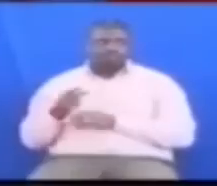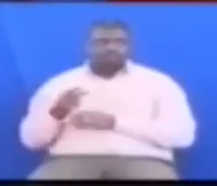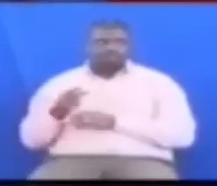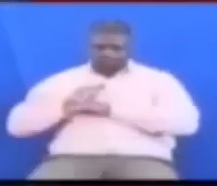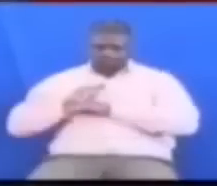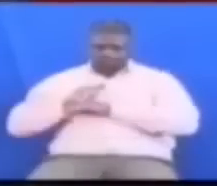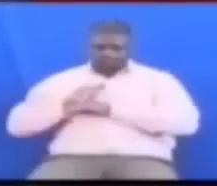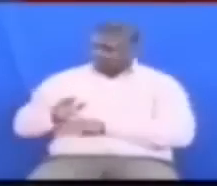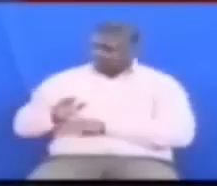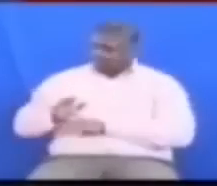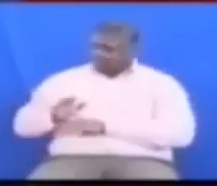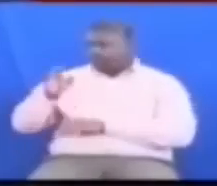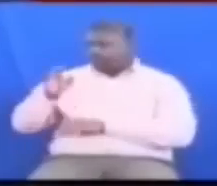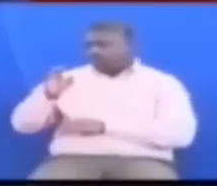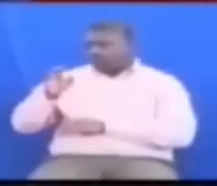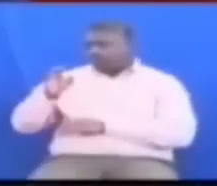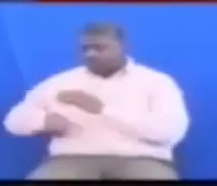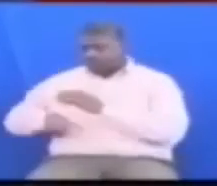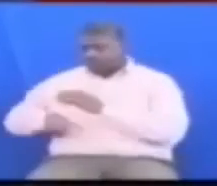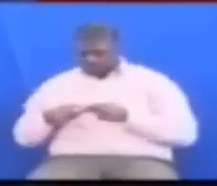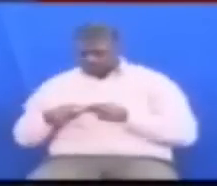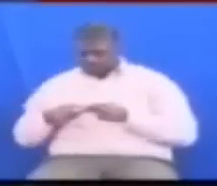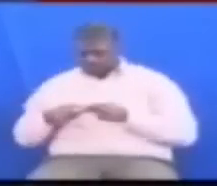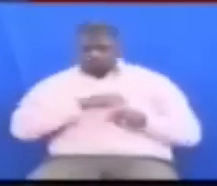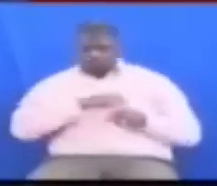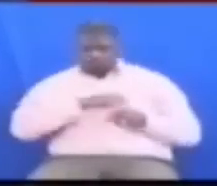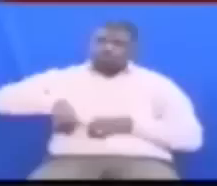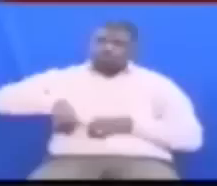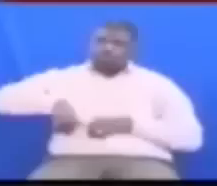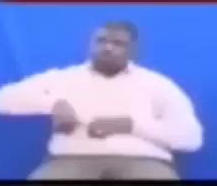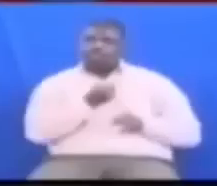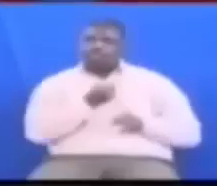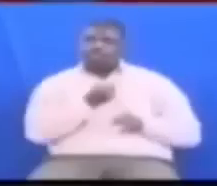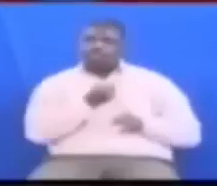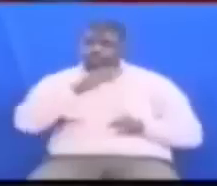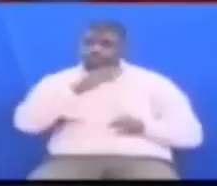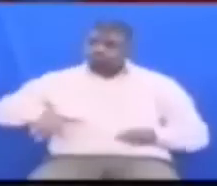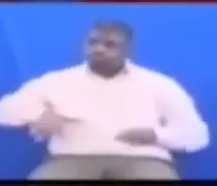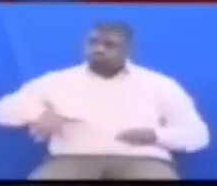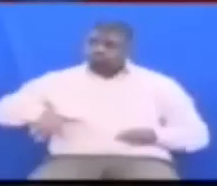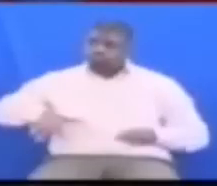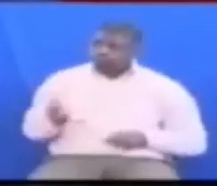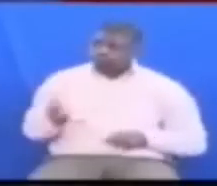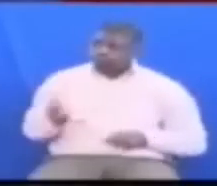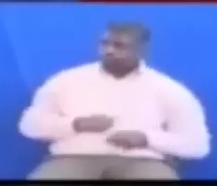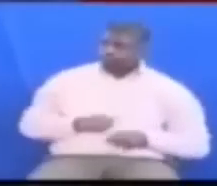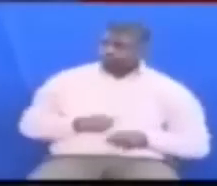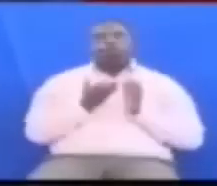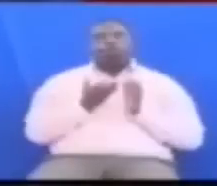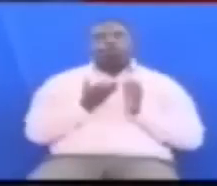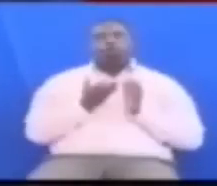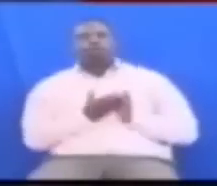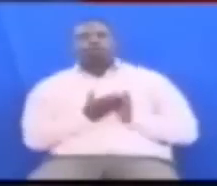kabisa Kwa mba polisi wanaingia andani Kuende kuhisabu kura Jee hii ndiyo kazi ya polisi Mwesho mwekiti tunaomba sana Tunaomba sana